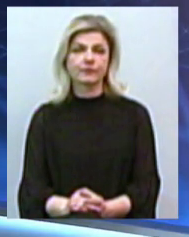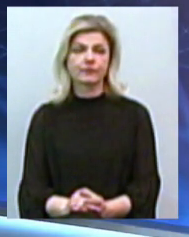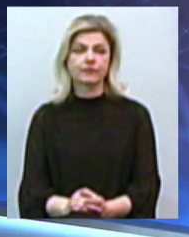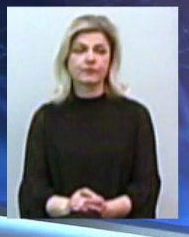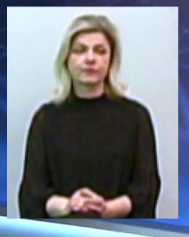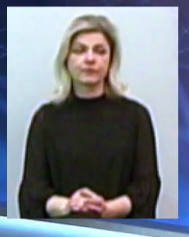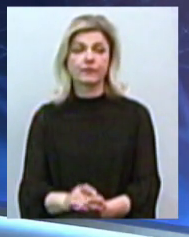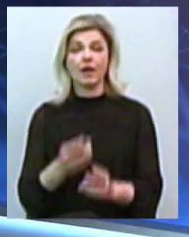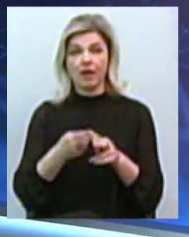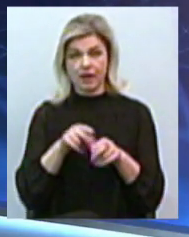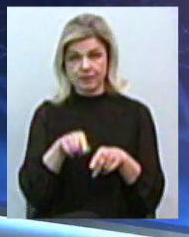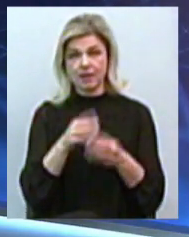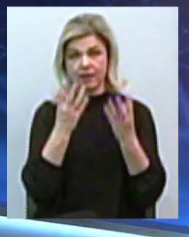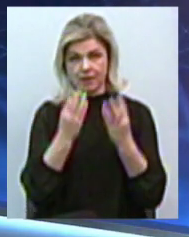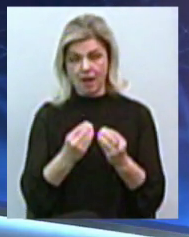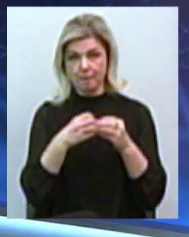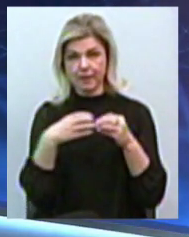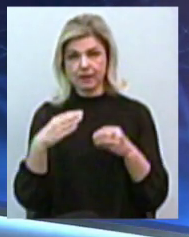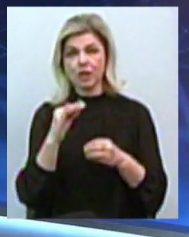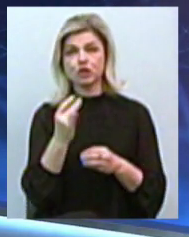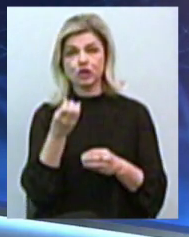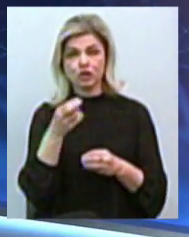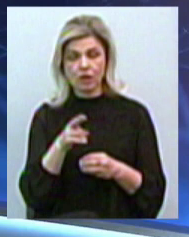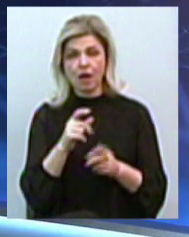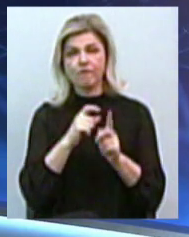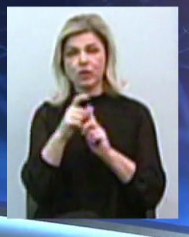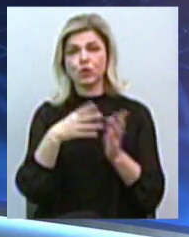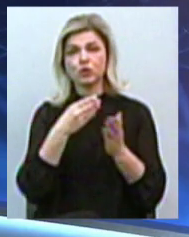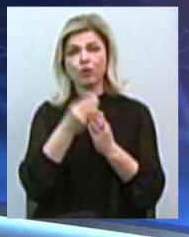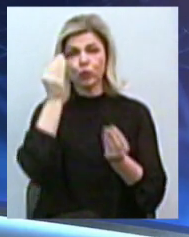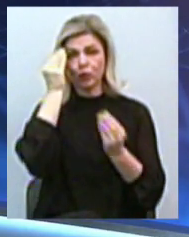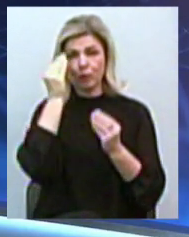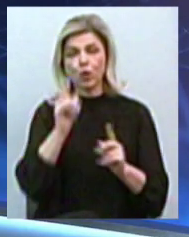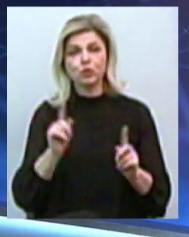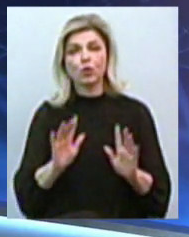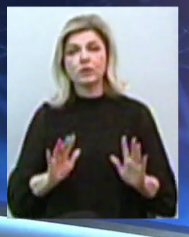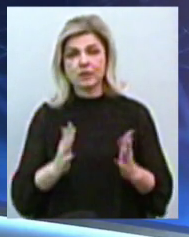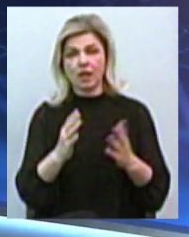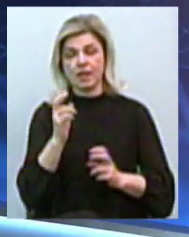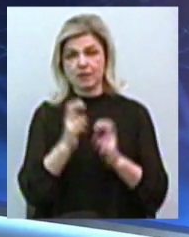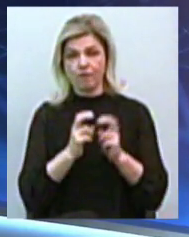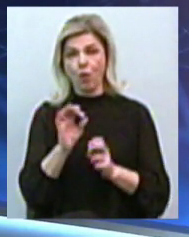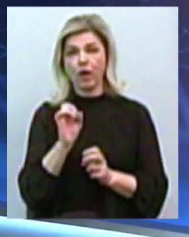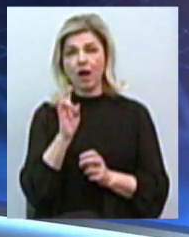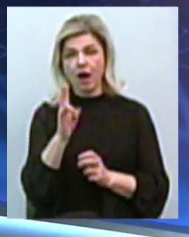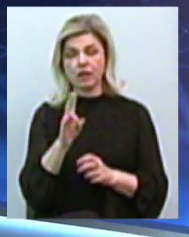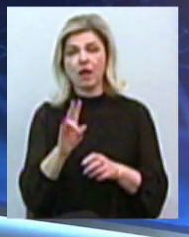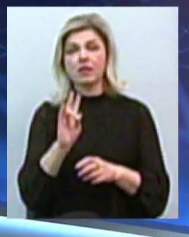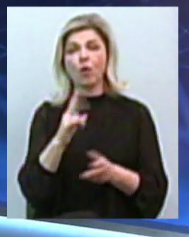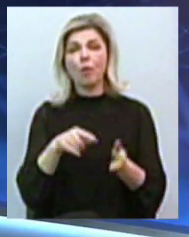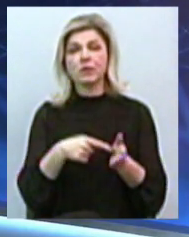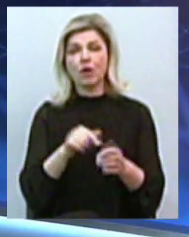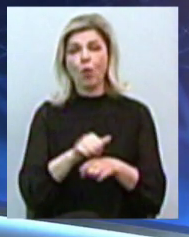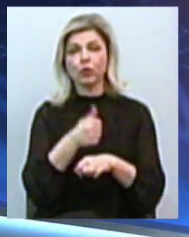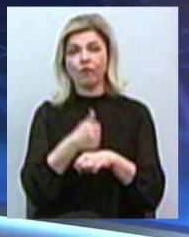Того ж дня, 15 січня, висловив свої думки щодо того, що сталося із заводом Океану Миколаївського міського голова Олександр Сенкевич.